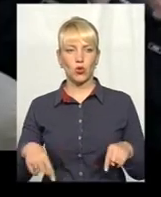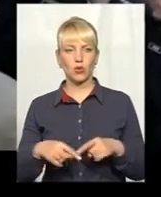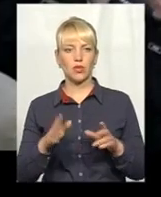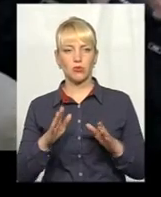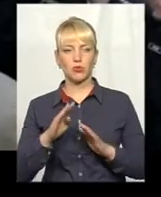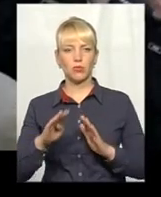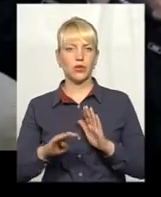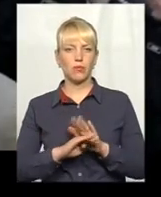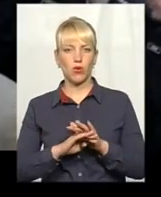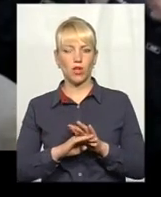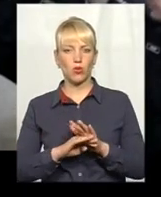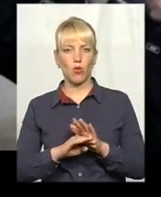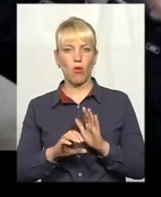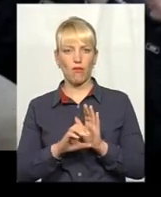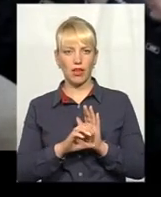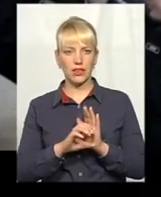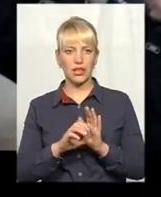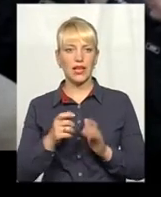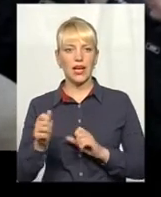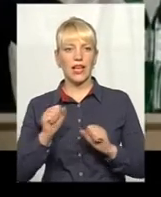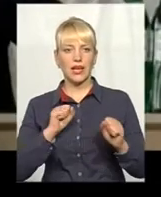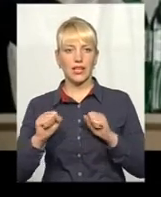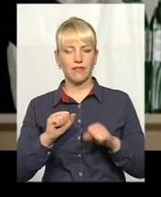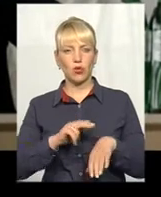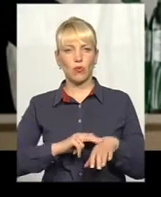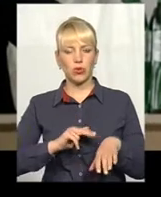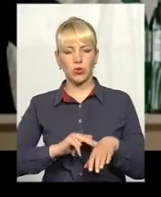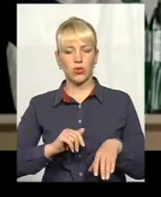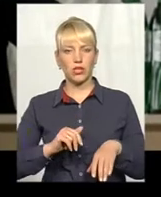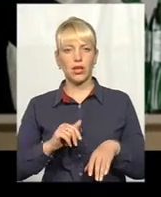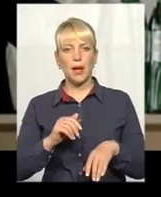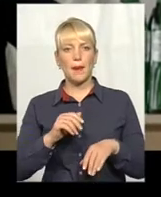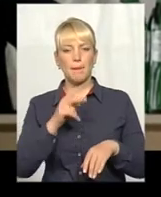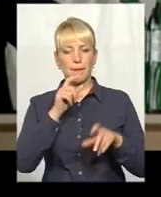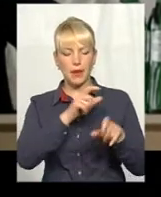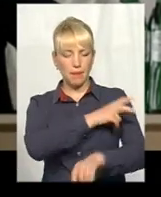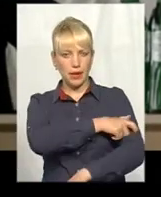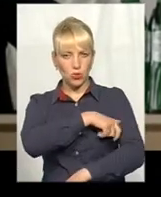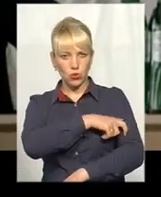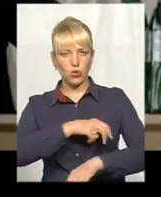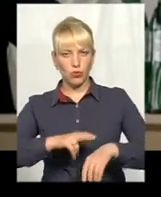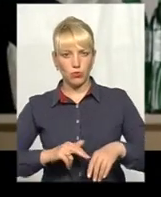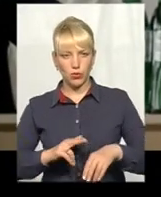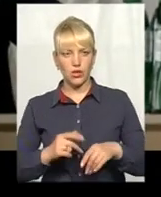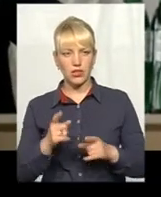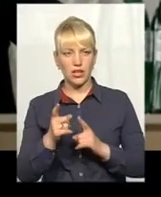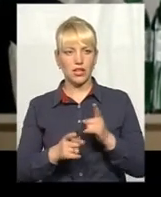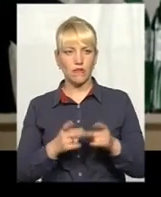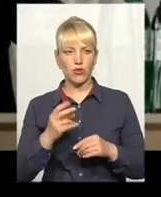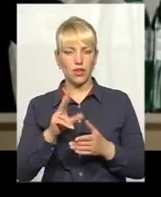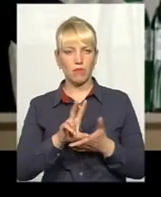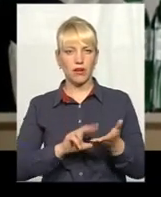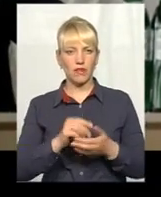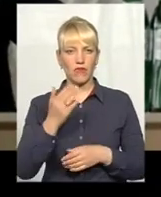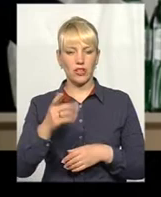підпорядкований керівнику патрульної поліції. Реформа кримінальної поліції, реформа слідства, наприклад, в вашому місті